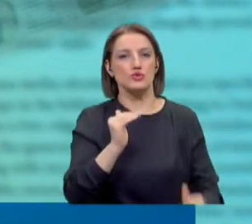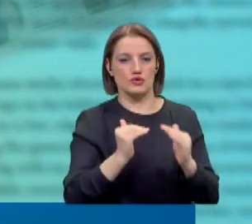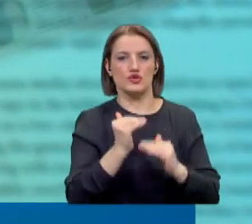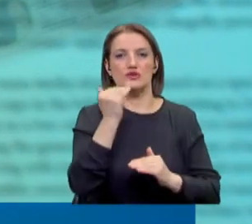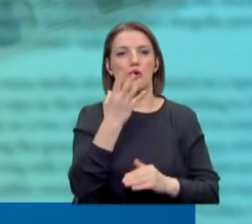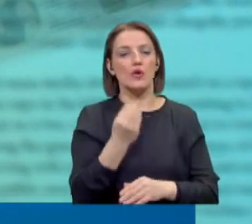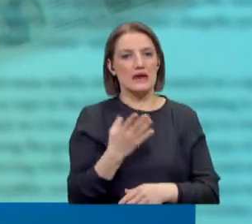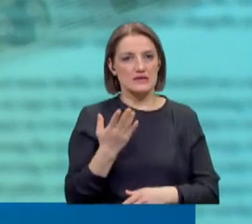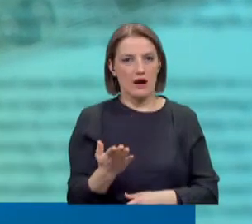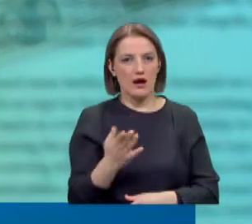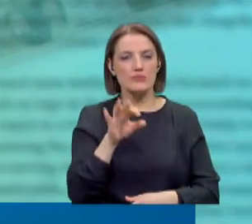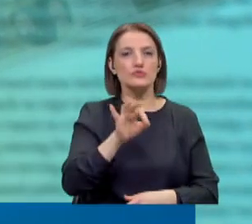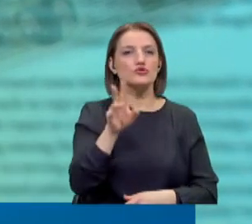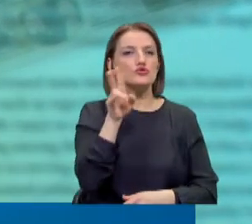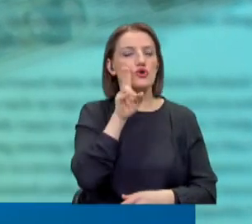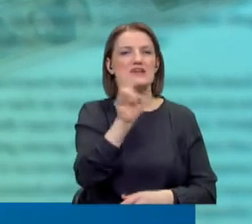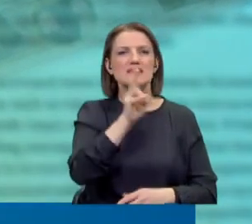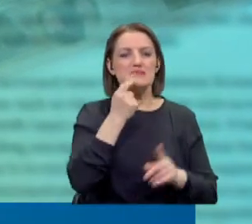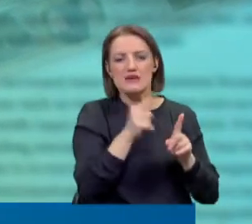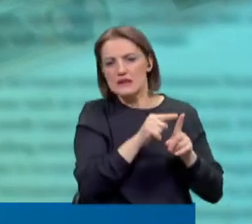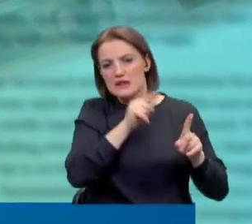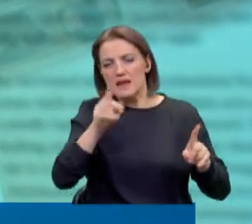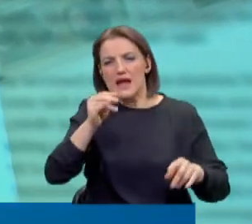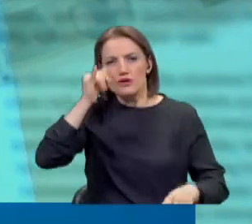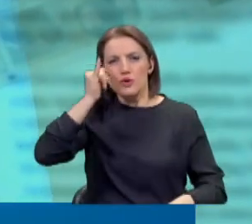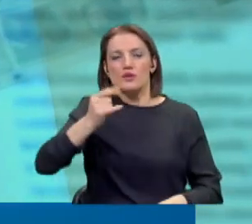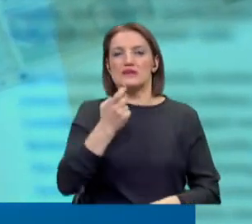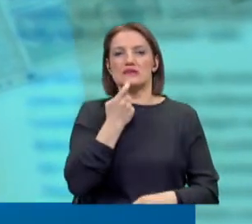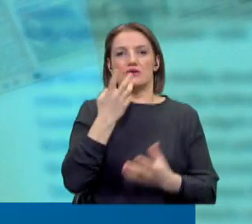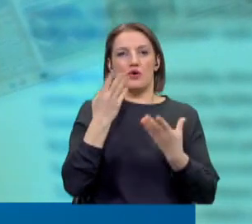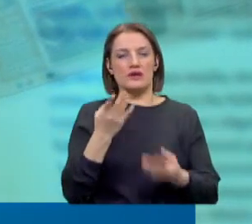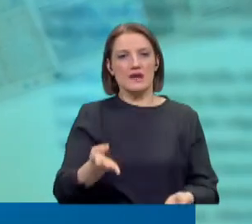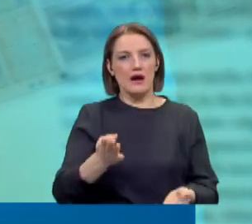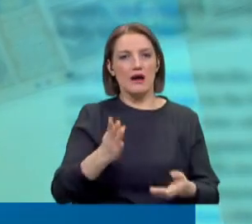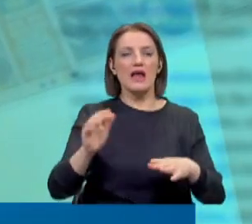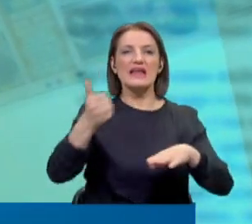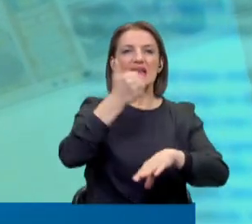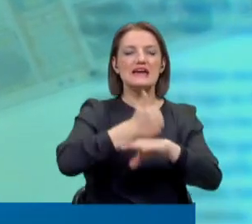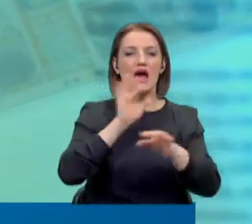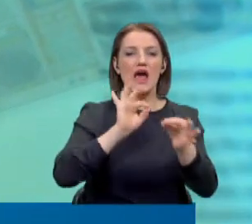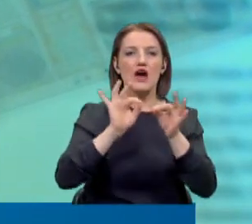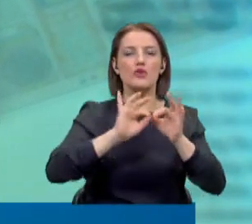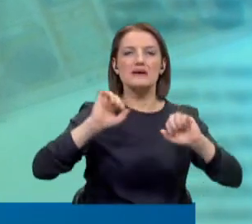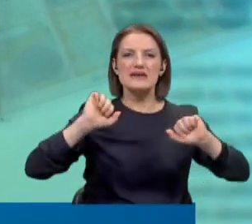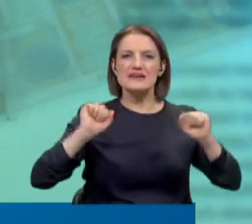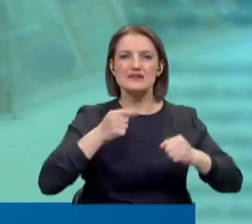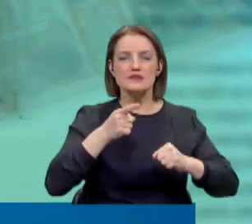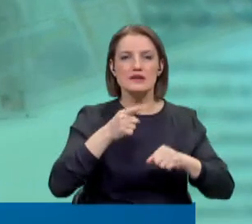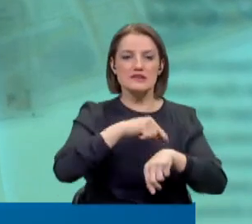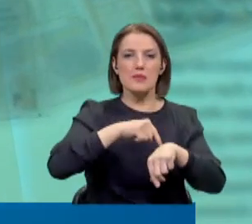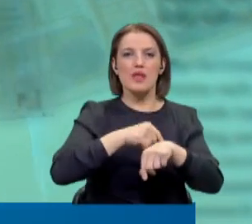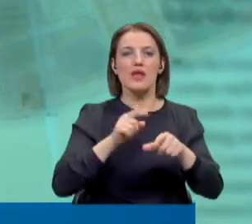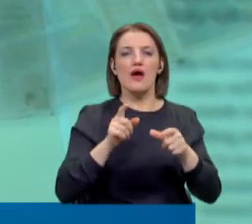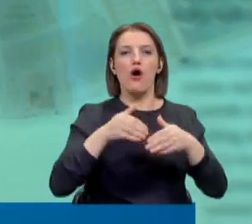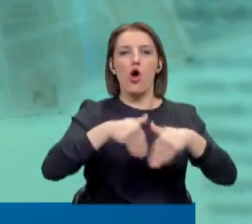yıl son 20 yılın en kötü yılı olacak dedi. İktidarın ekonomik krizi anlayamaması nedeniyle zamanında önlem almadığını